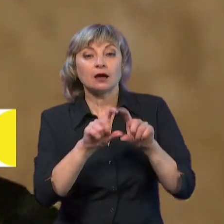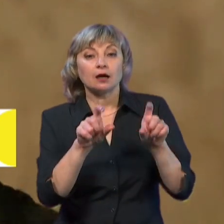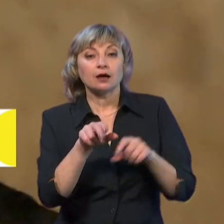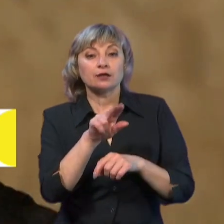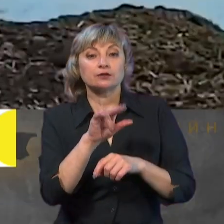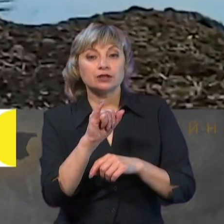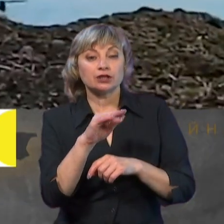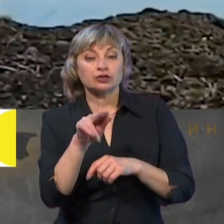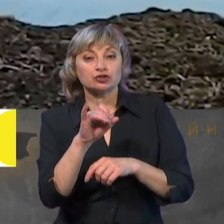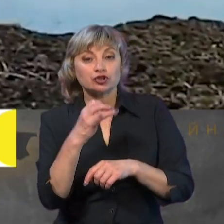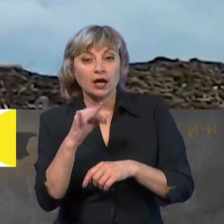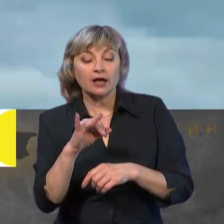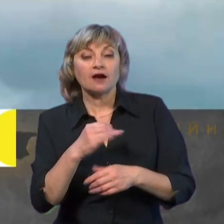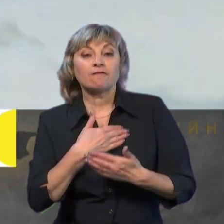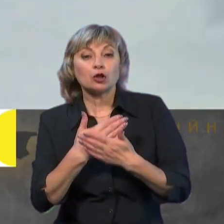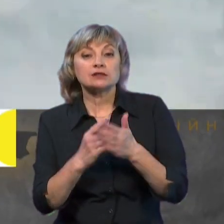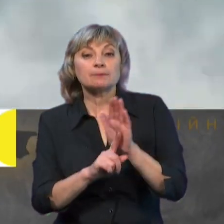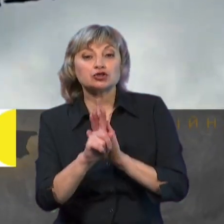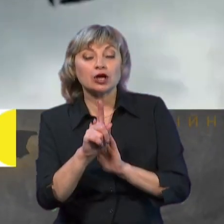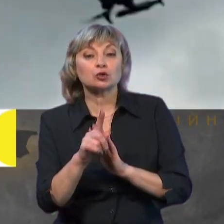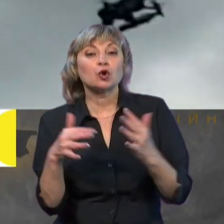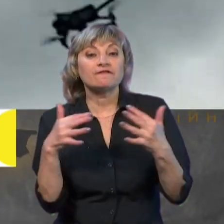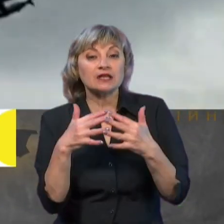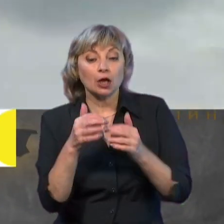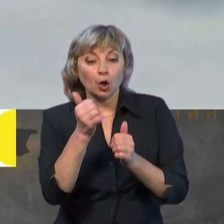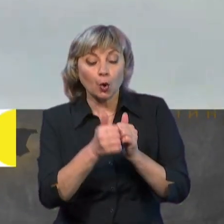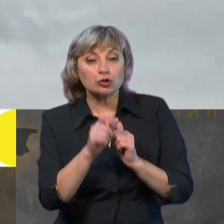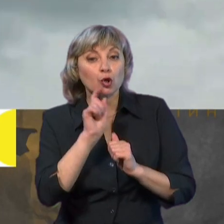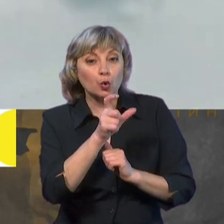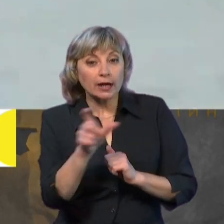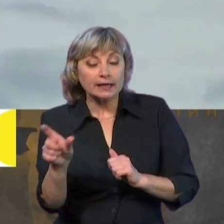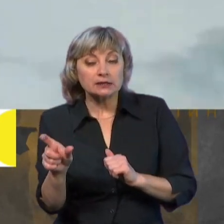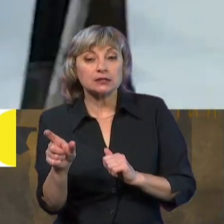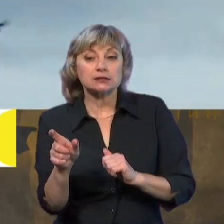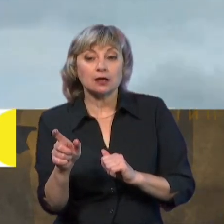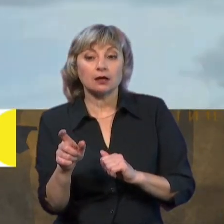DJI, яку волонтери з початку повномасштабної війни, кожен українець, напевно,